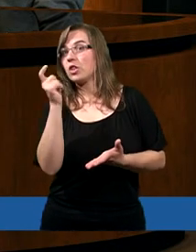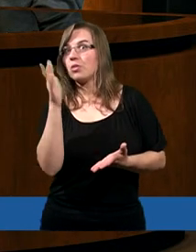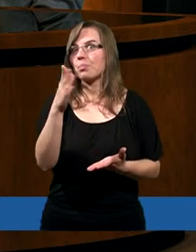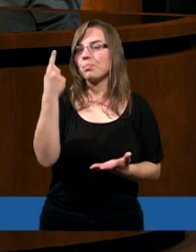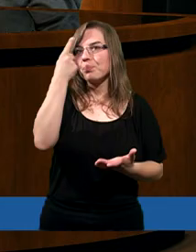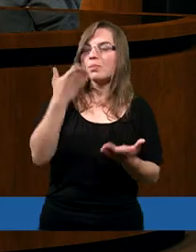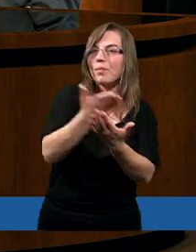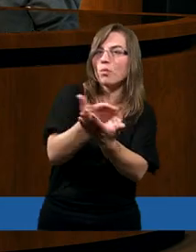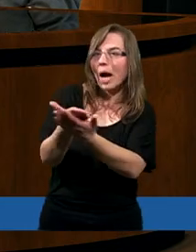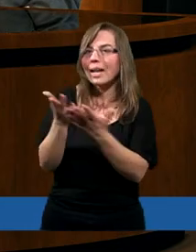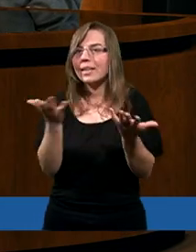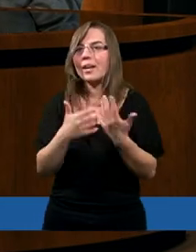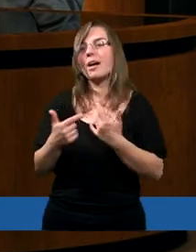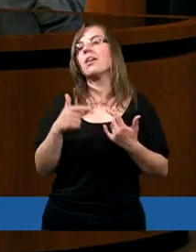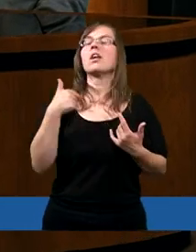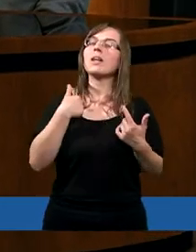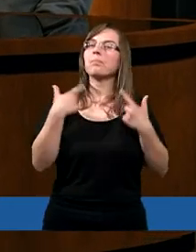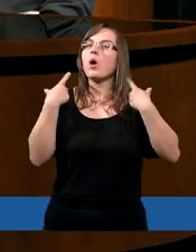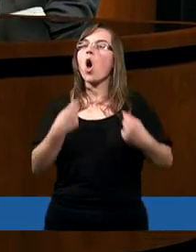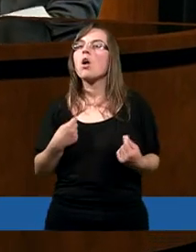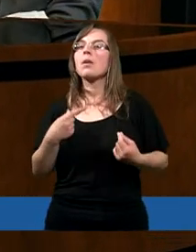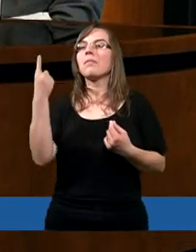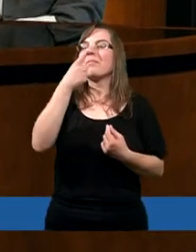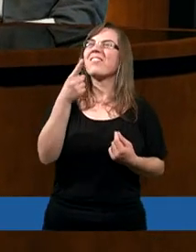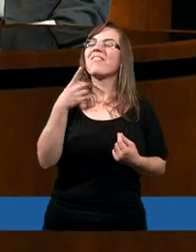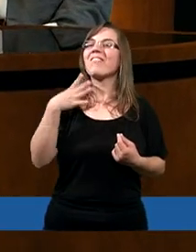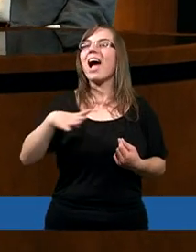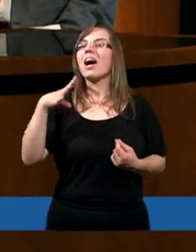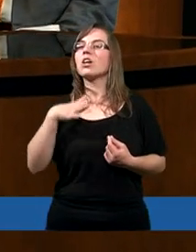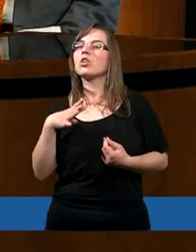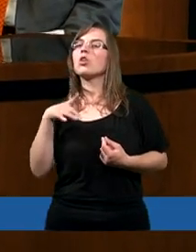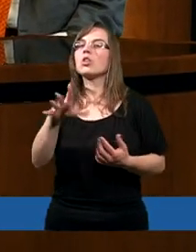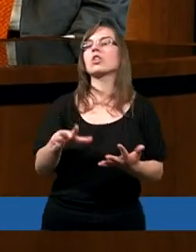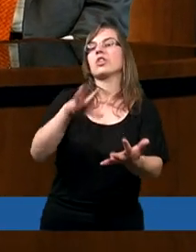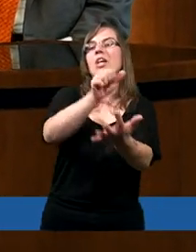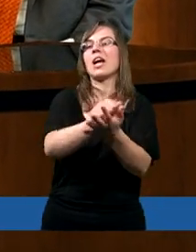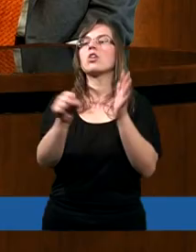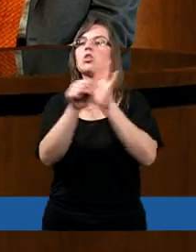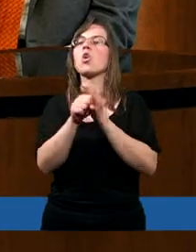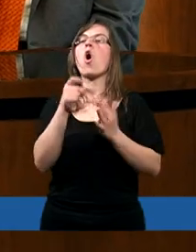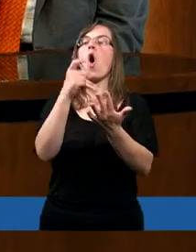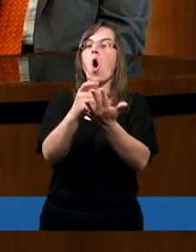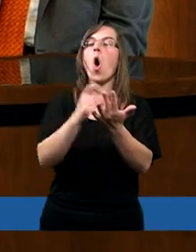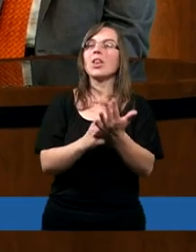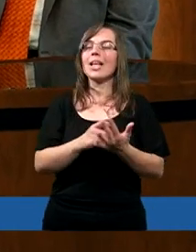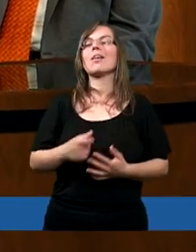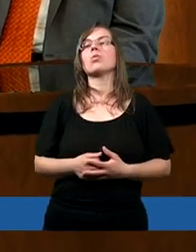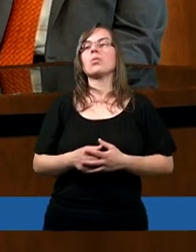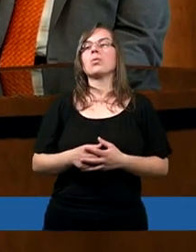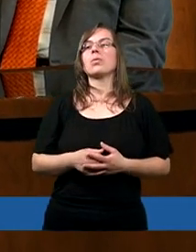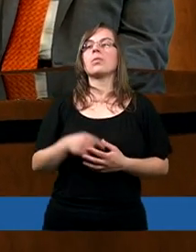może jakieś myśli też? Tutaj oczywiście warto, można do tego sięgnąć do kontekstu